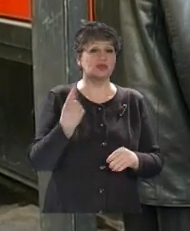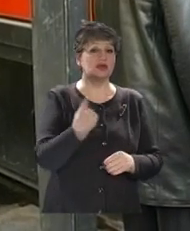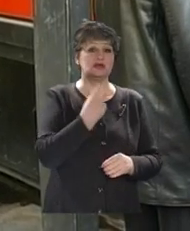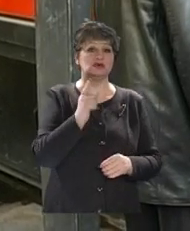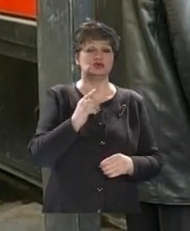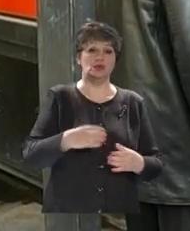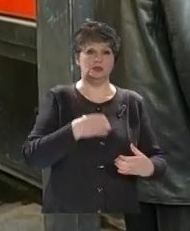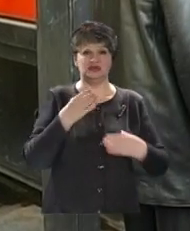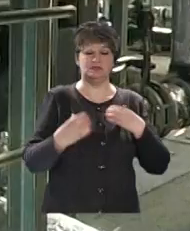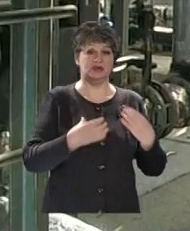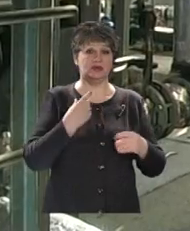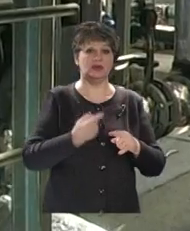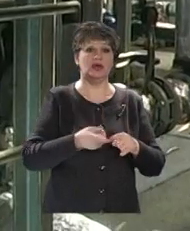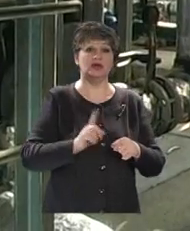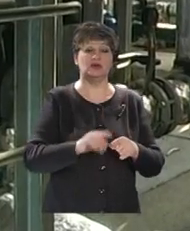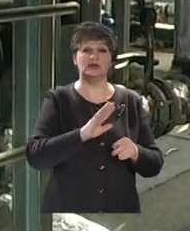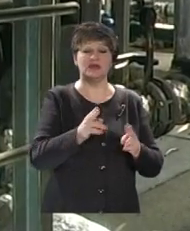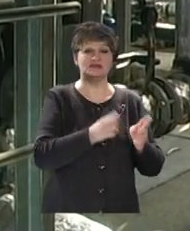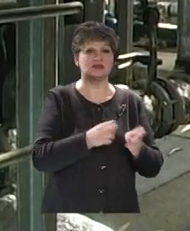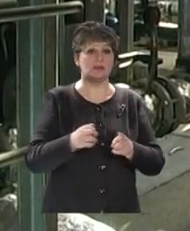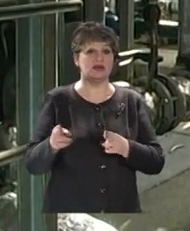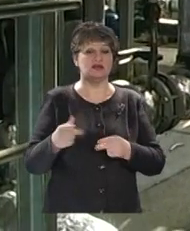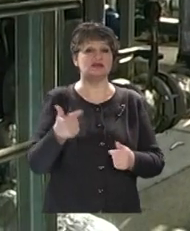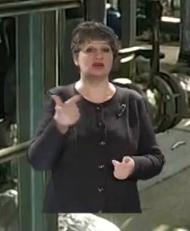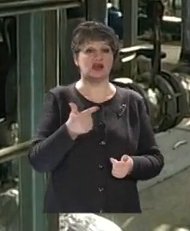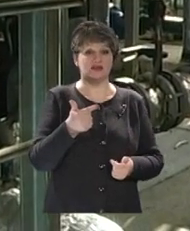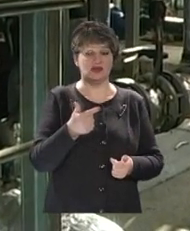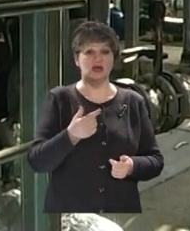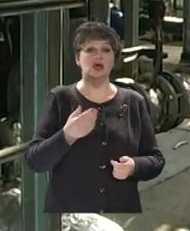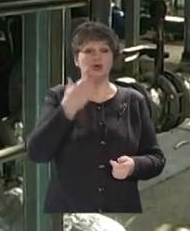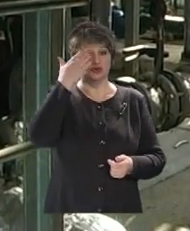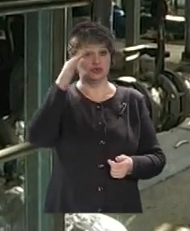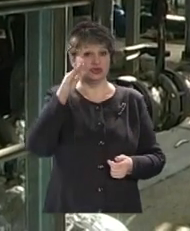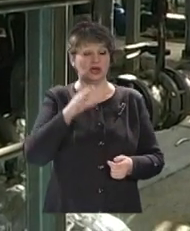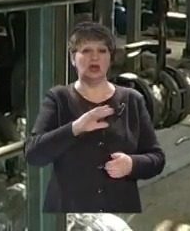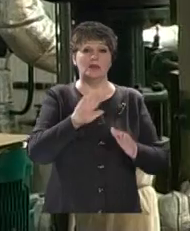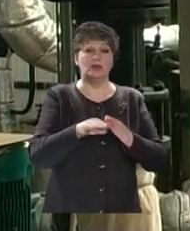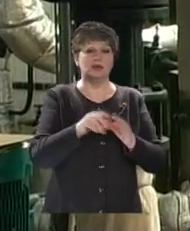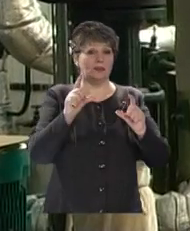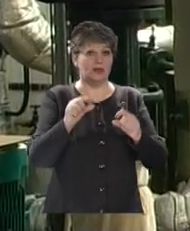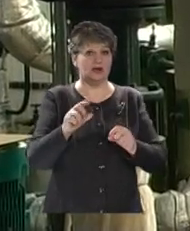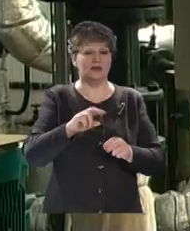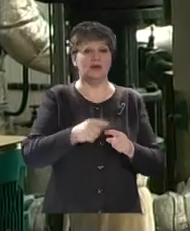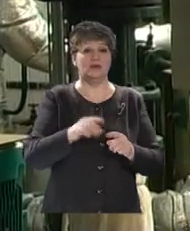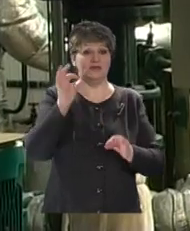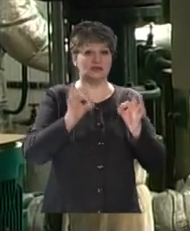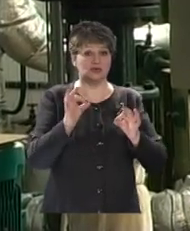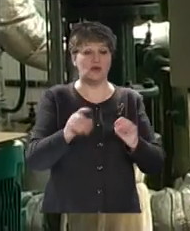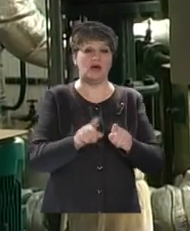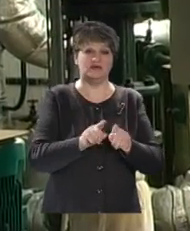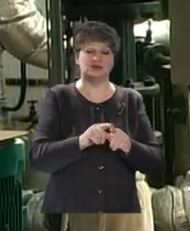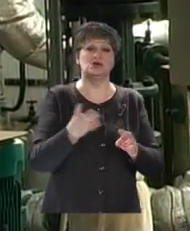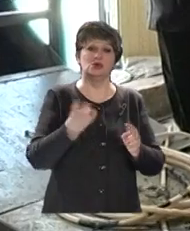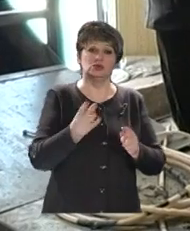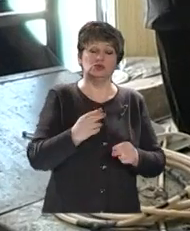Єдине, що непокоїть нових клієнтів ЄБРР – це нестабільність гривні. Адже чуже, хоч і під низькі відсотки, братимуть у іноземній валюті.